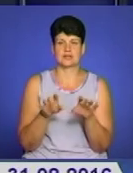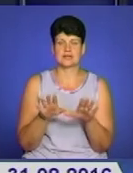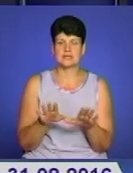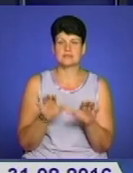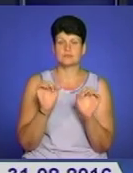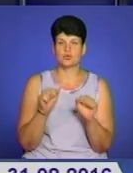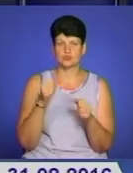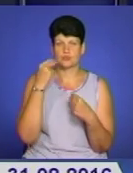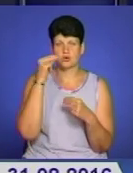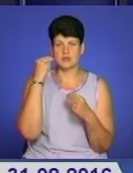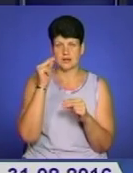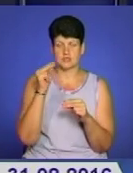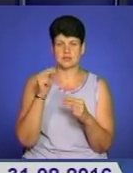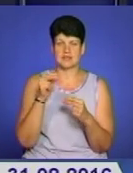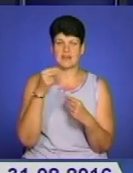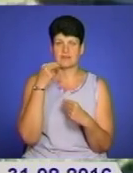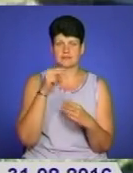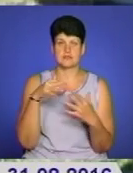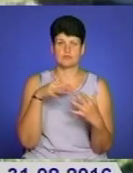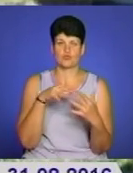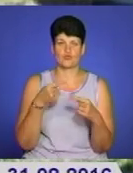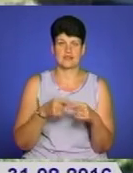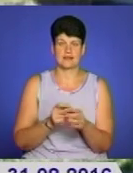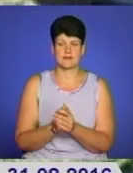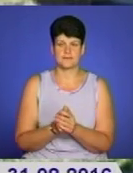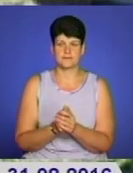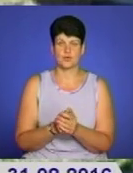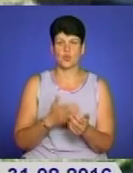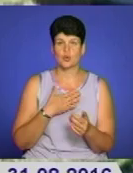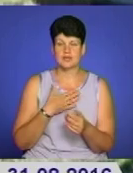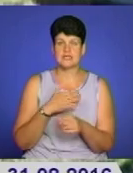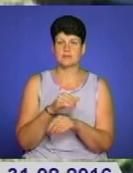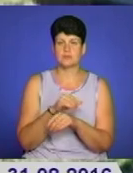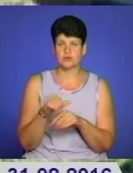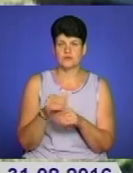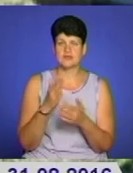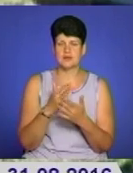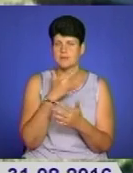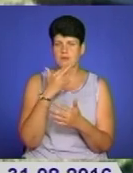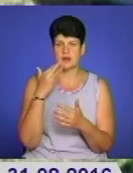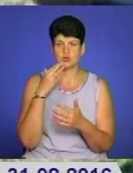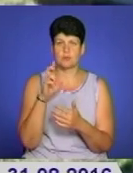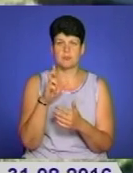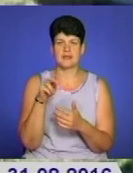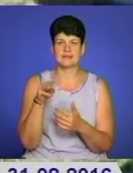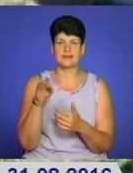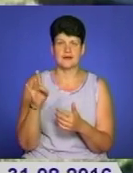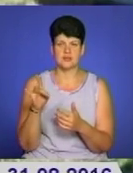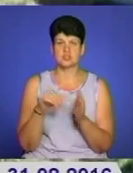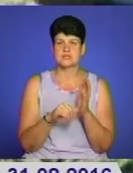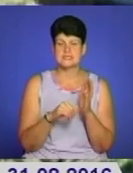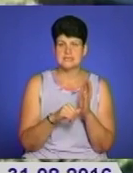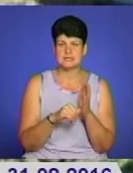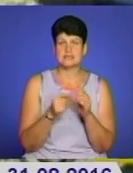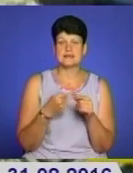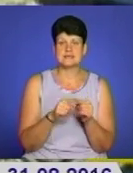підвищити ефективність бойової техніки. У нас на передові досить багато БТР-60. Це один з них.